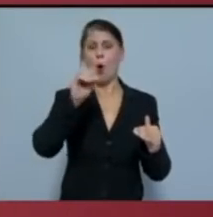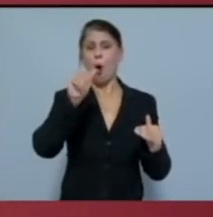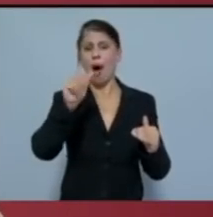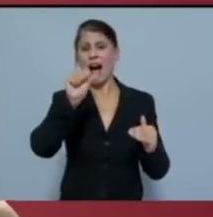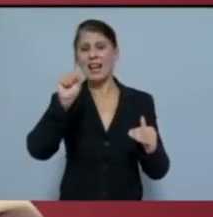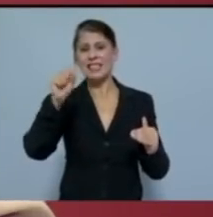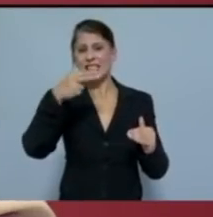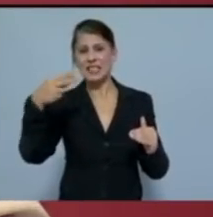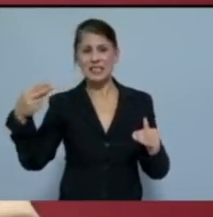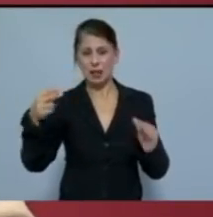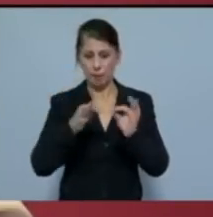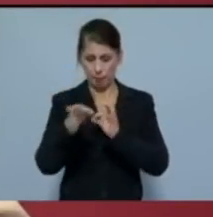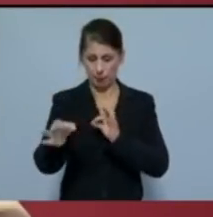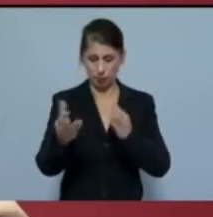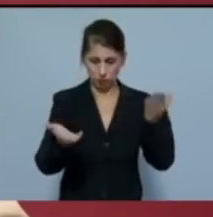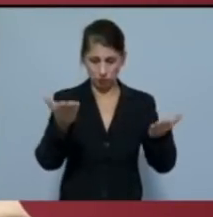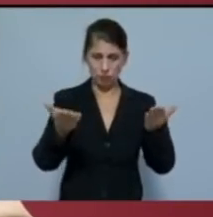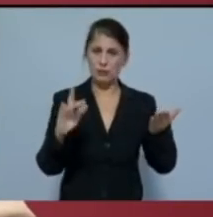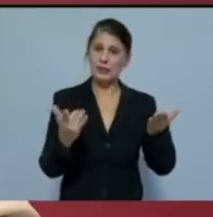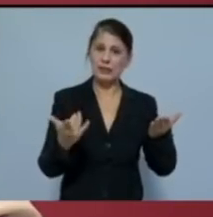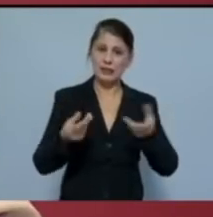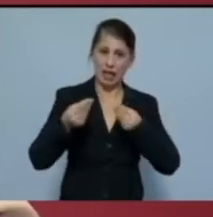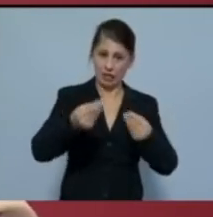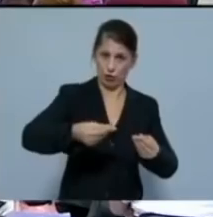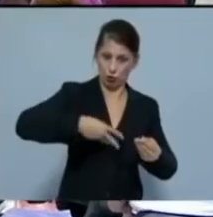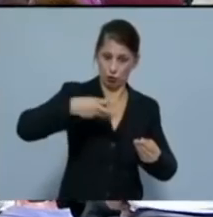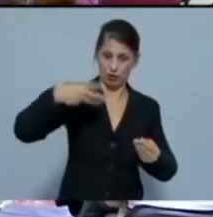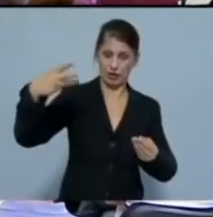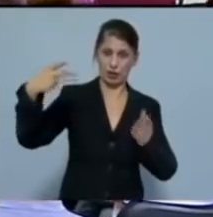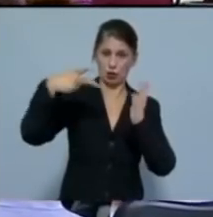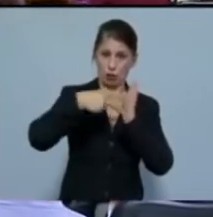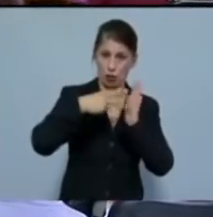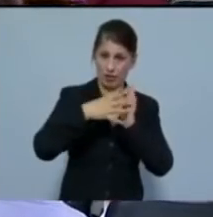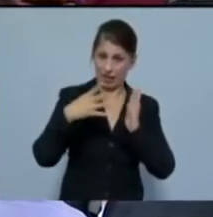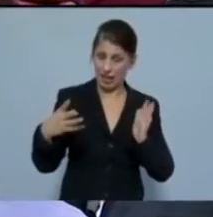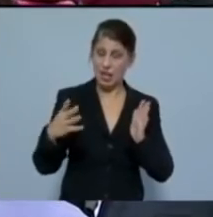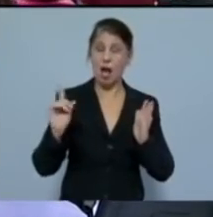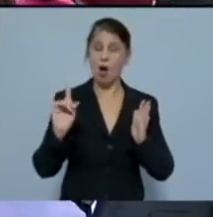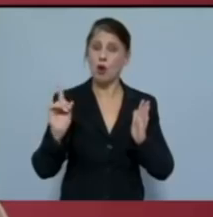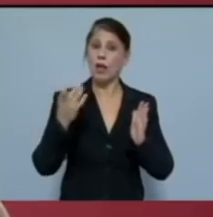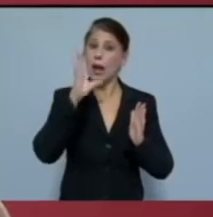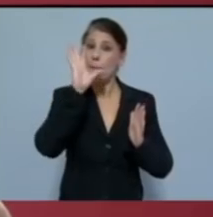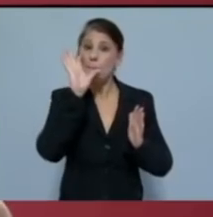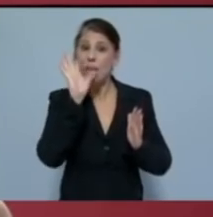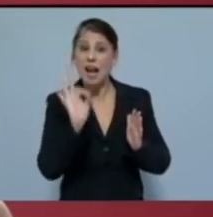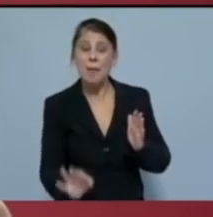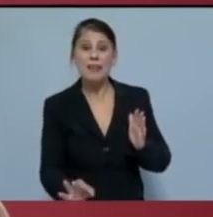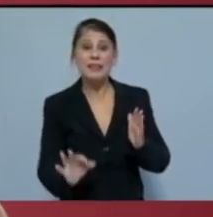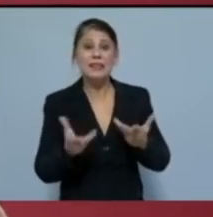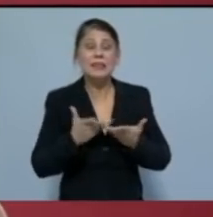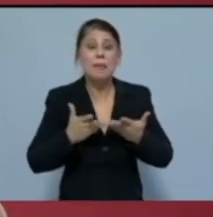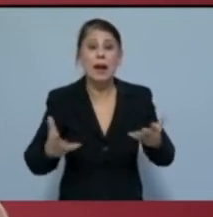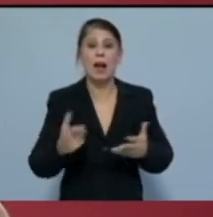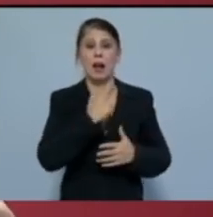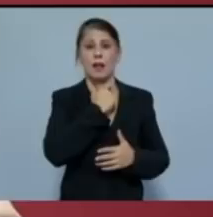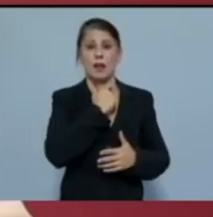μέτρο σύγκρισης, όχι φυσικά το τι παρέδωσε ο ΣΥΡΙΖΑ το 2019, αλλά τις πραγματικές μεγάλες